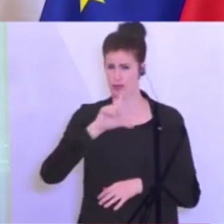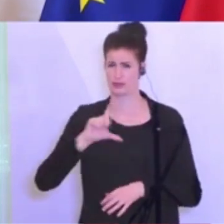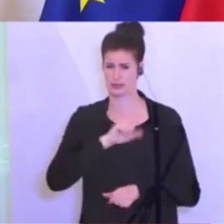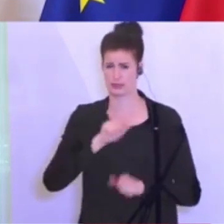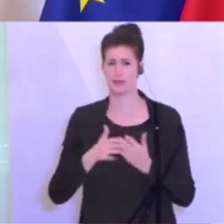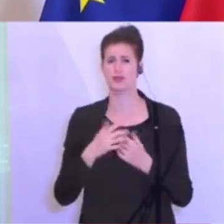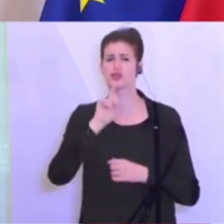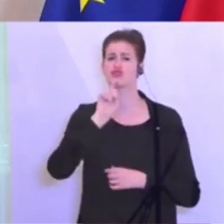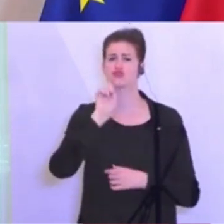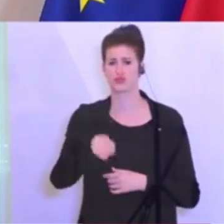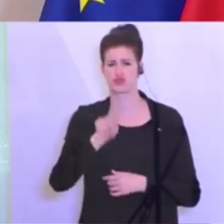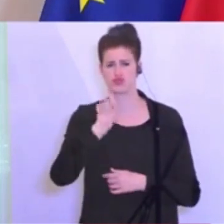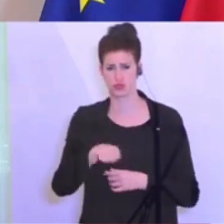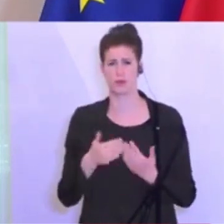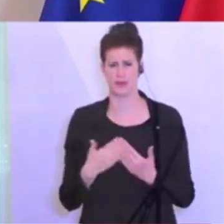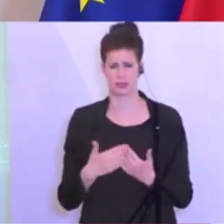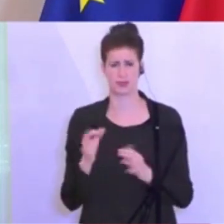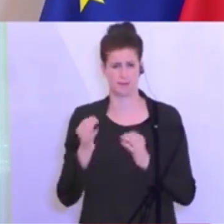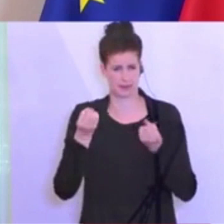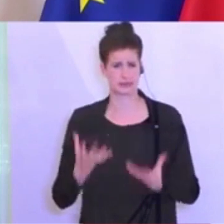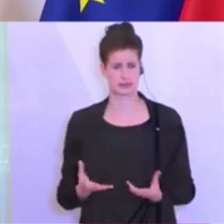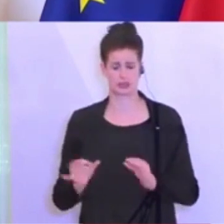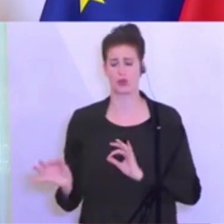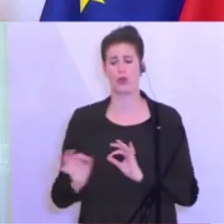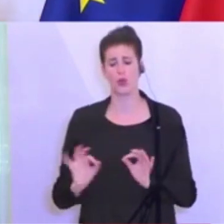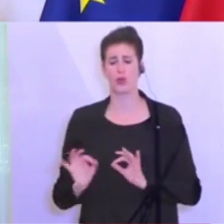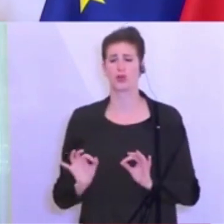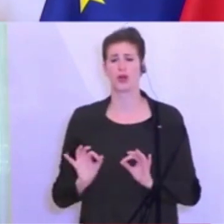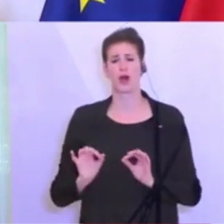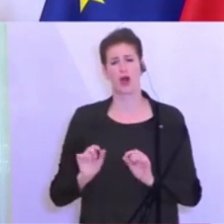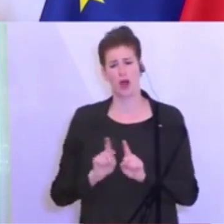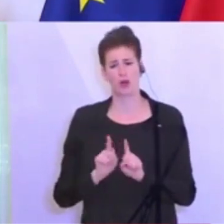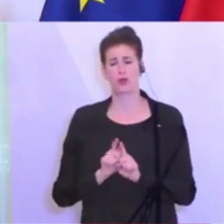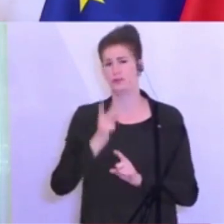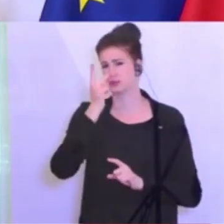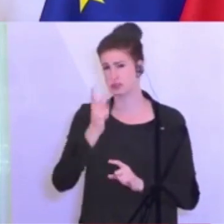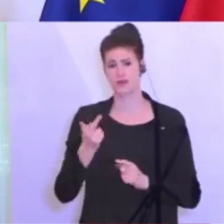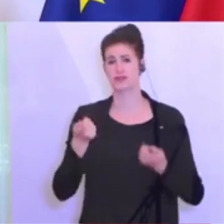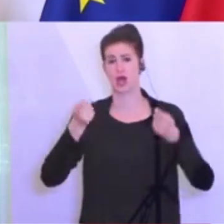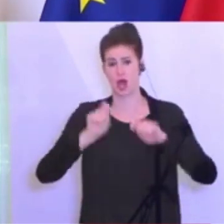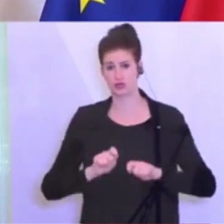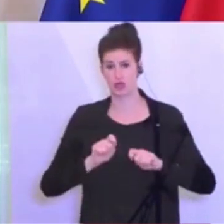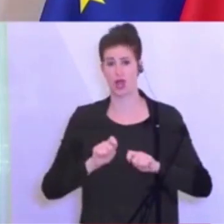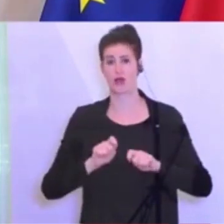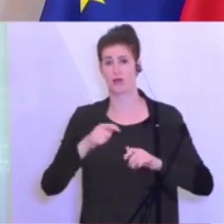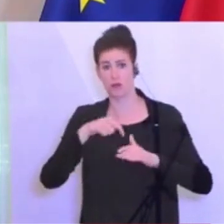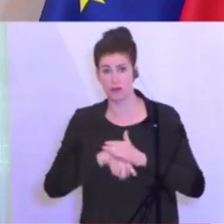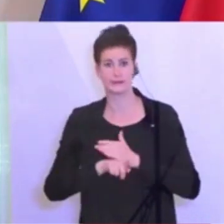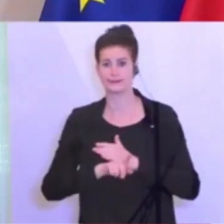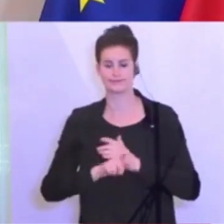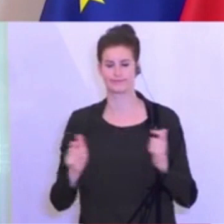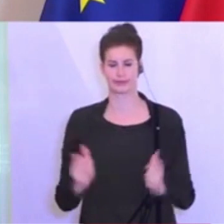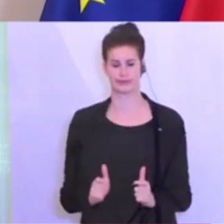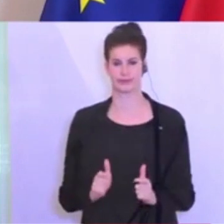an die Spukattacken denke. Und auf der anderen Seite haben wir ja auch das Phänomen gehabt, dass durch die Ausgangsbeschränkungen natürlich viel weniger